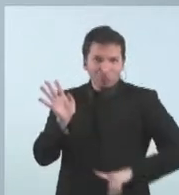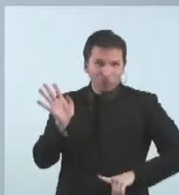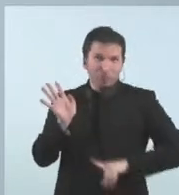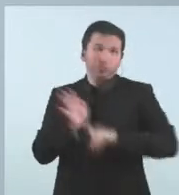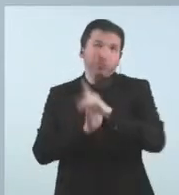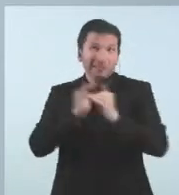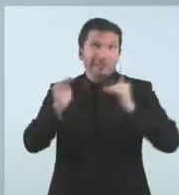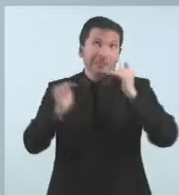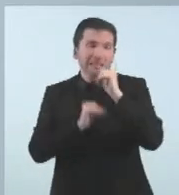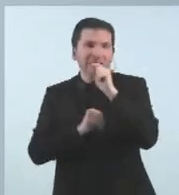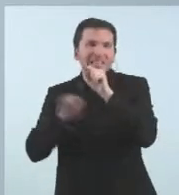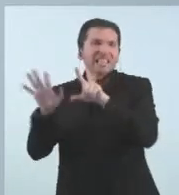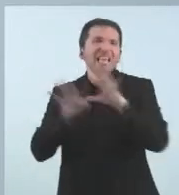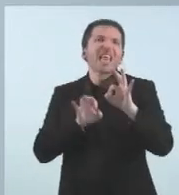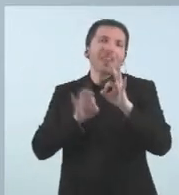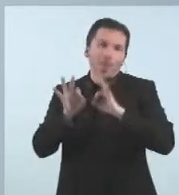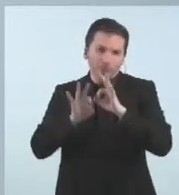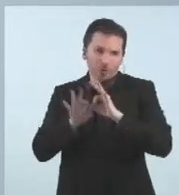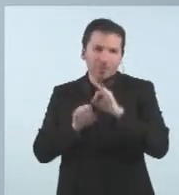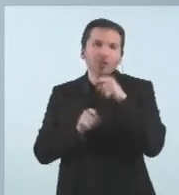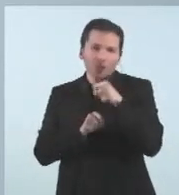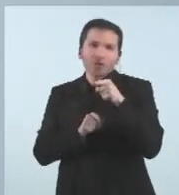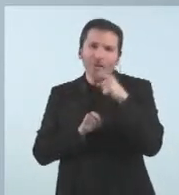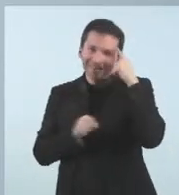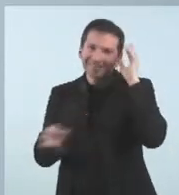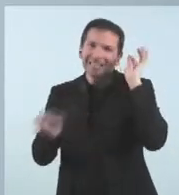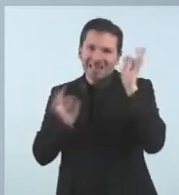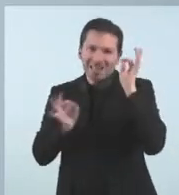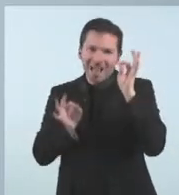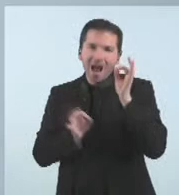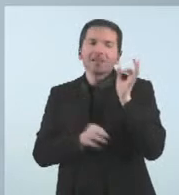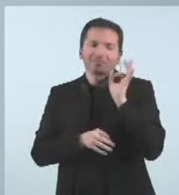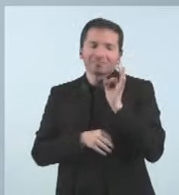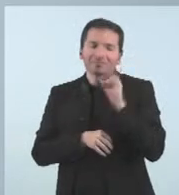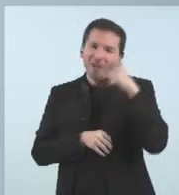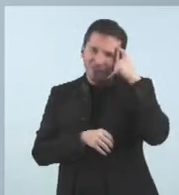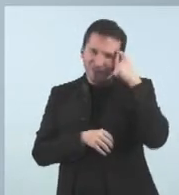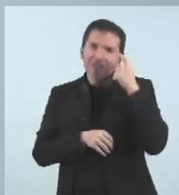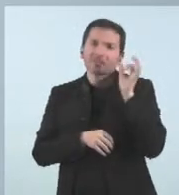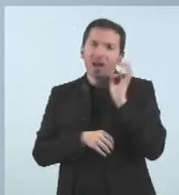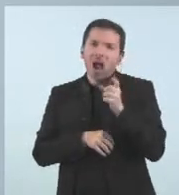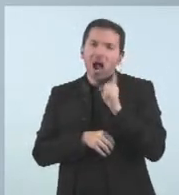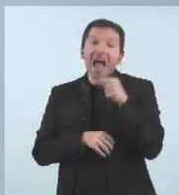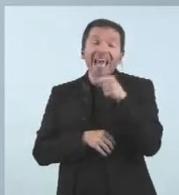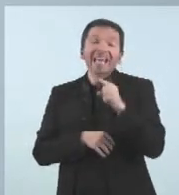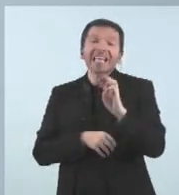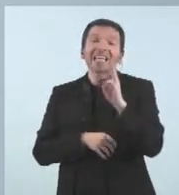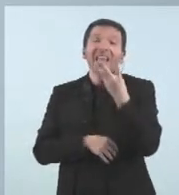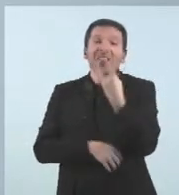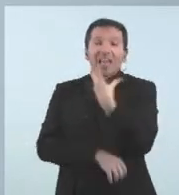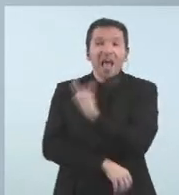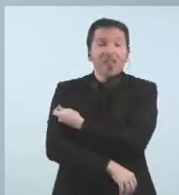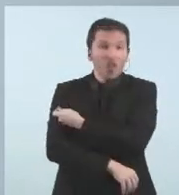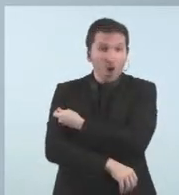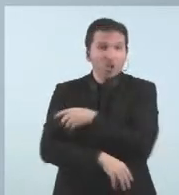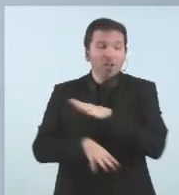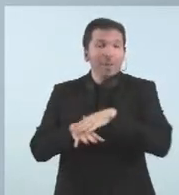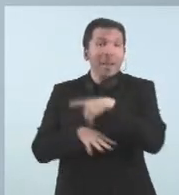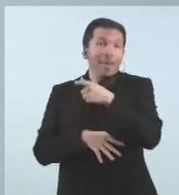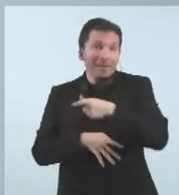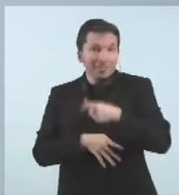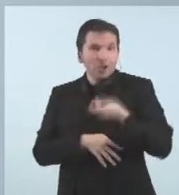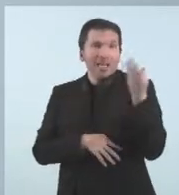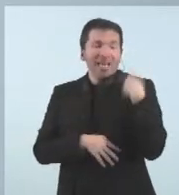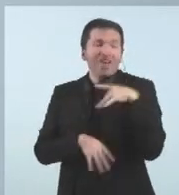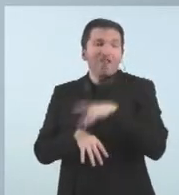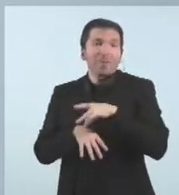Per tant, sí que tenim una xifra de tall. Aquesta oferta de la tercera dosi a aquelles persones que han passat